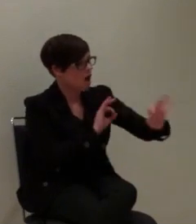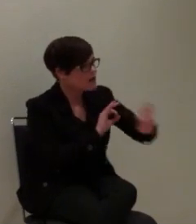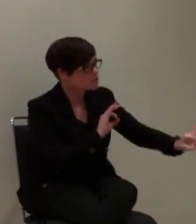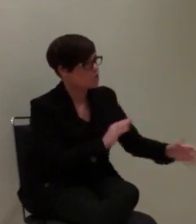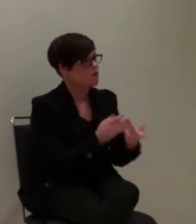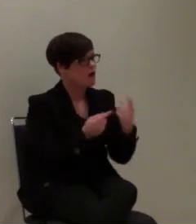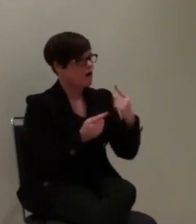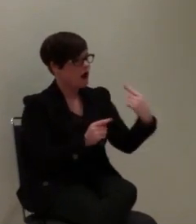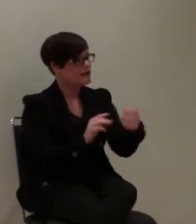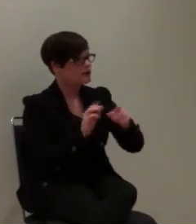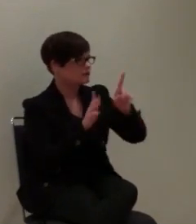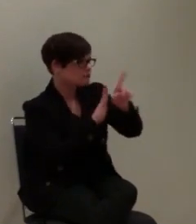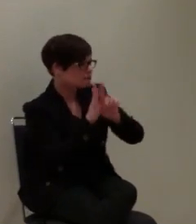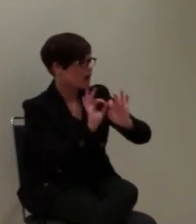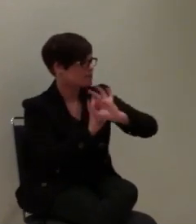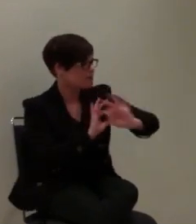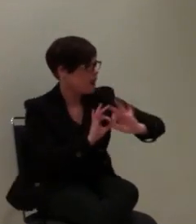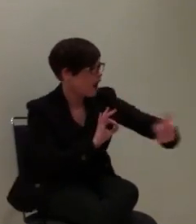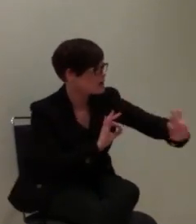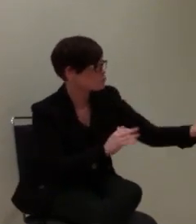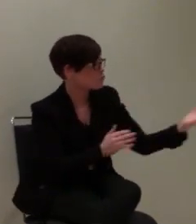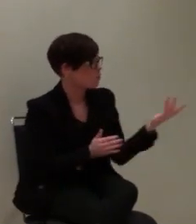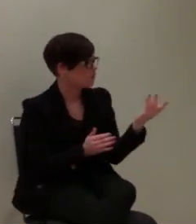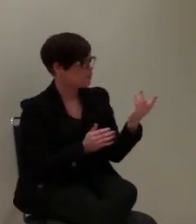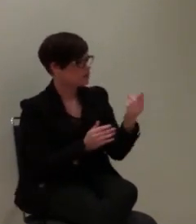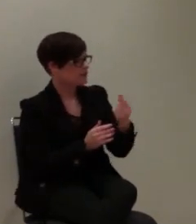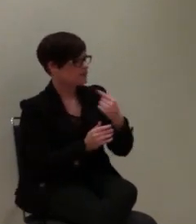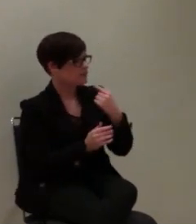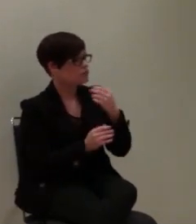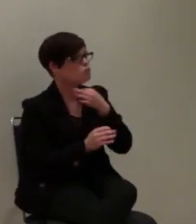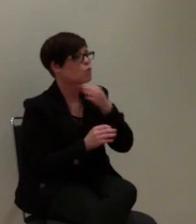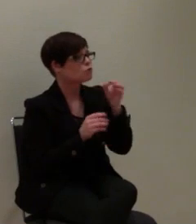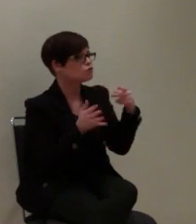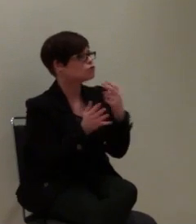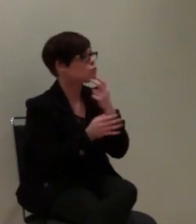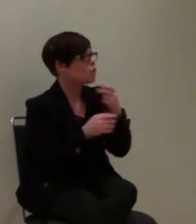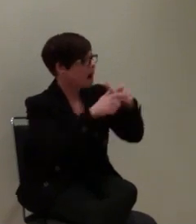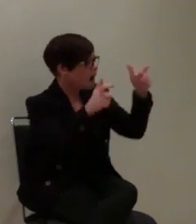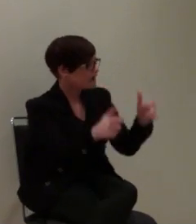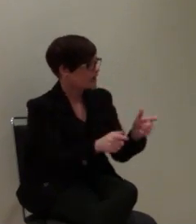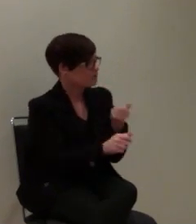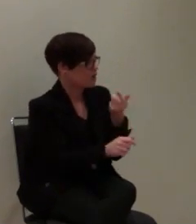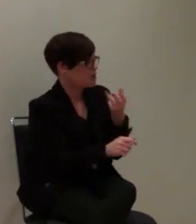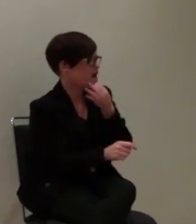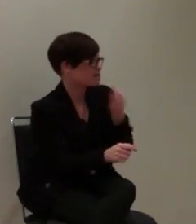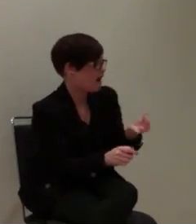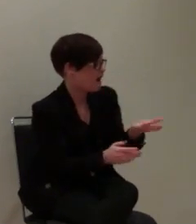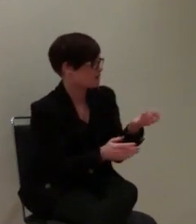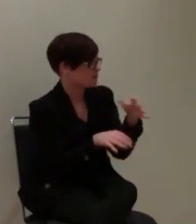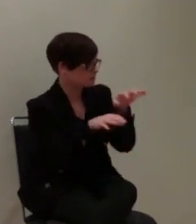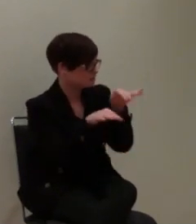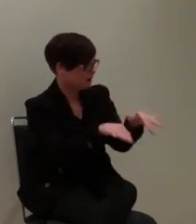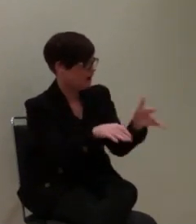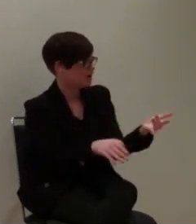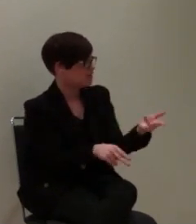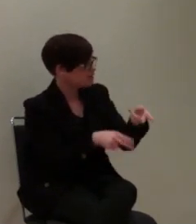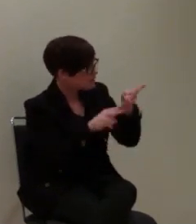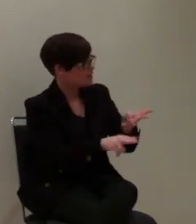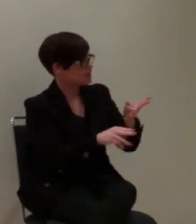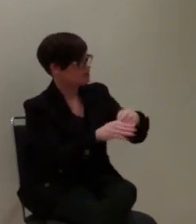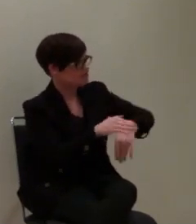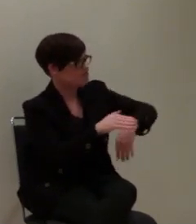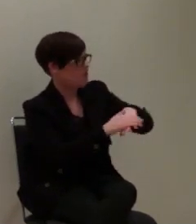Datenleitungen, die haben Notstromaggregate für ein paar Tage, die sind so richtig, richtig